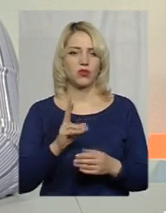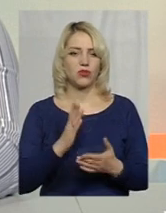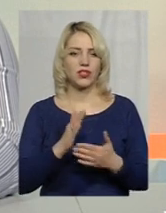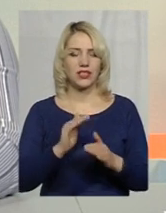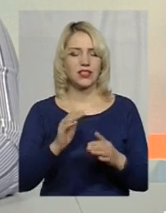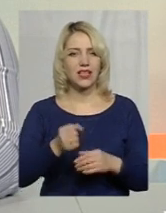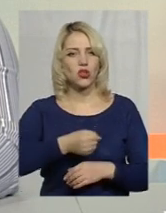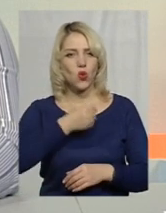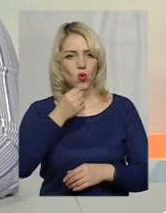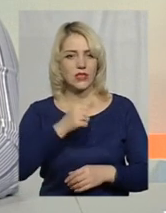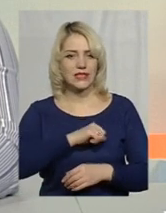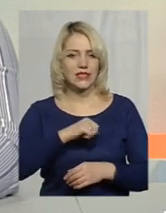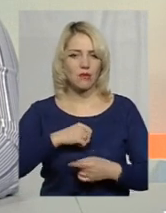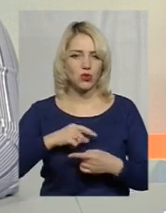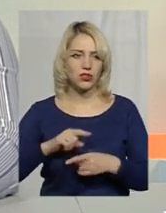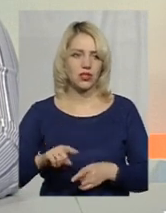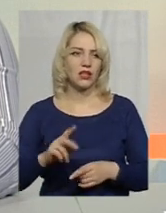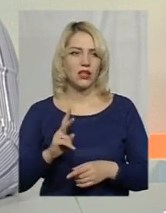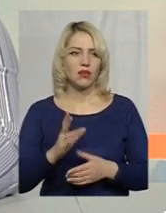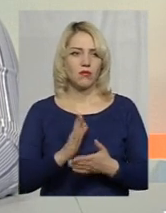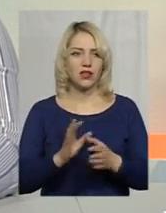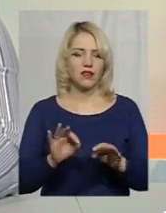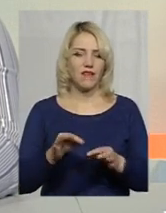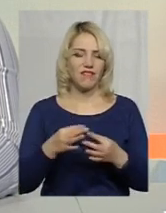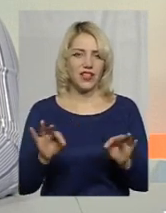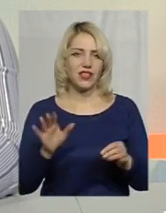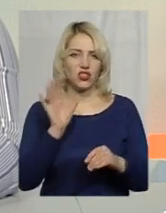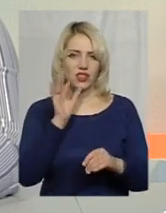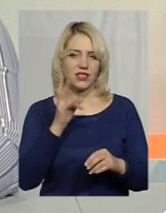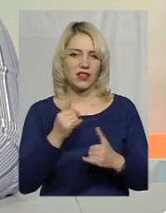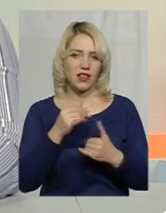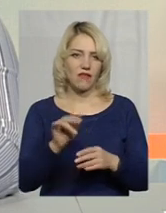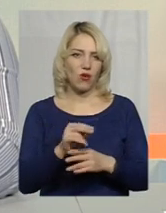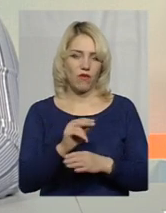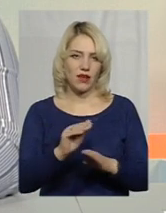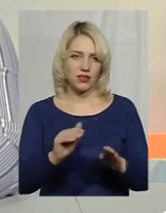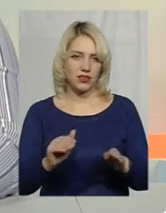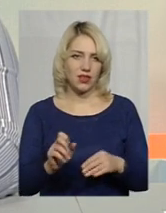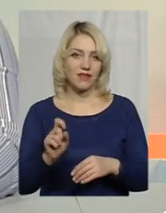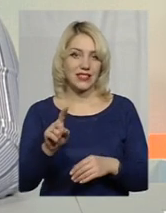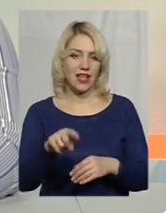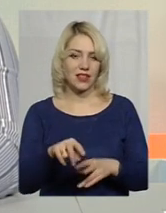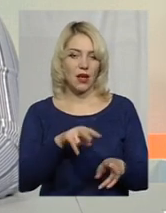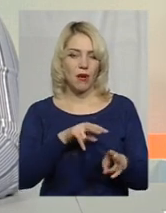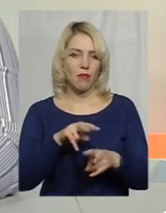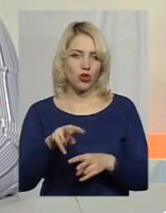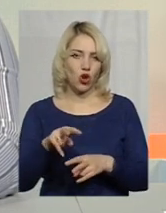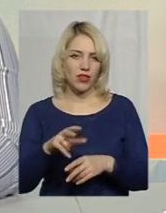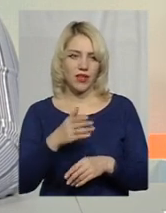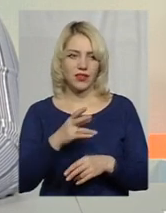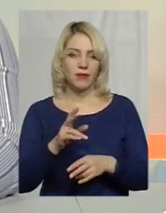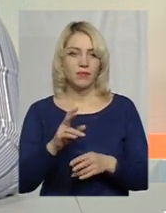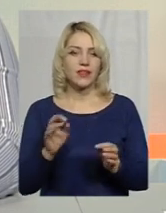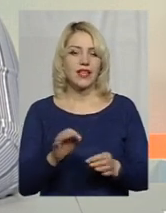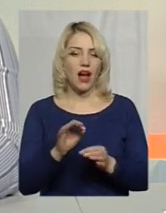дорослих, самостійних і мають вільний час на виховання дітей, тому що все-таки патронатні, в якому разі не